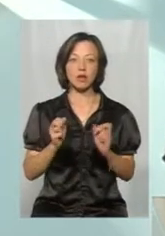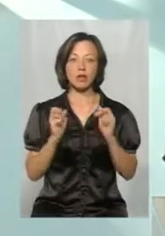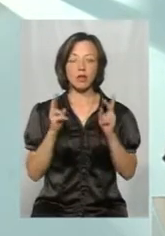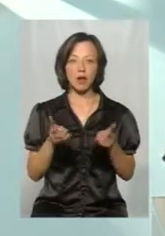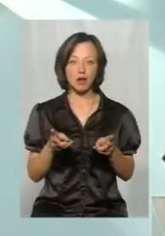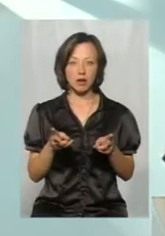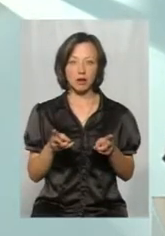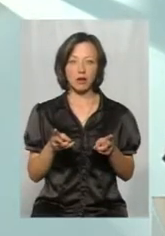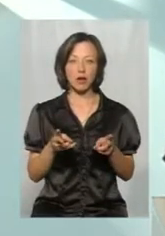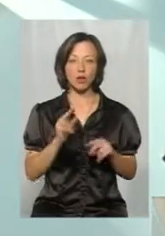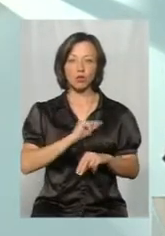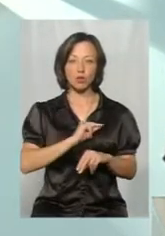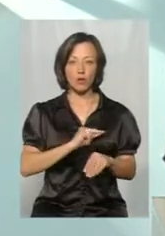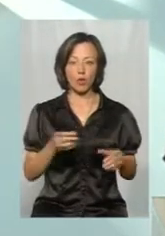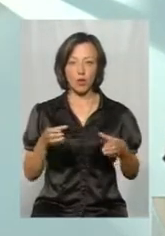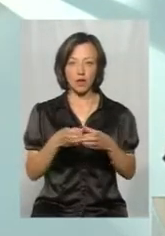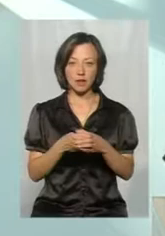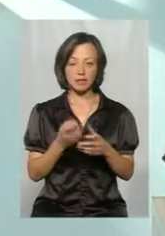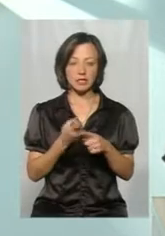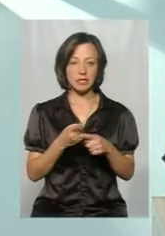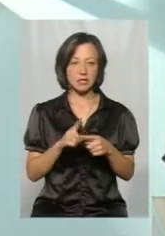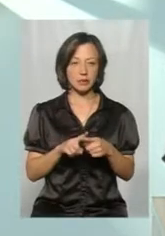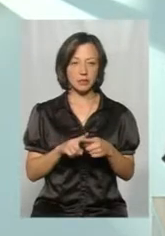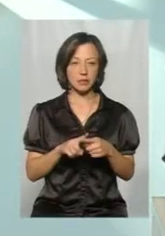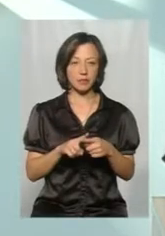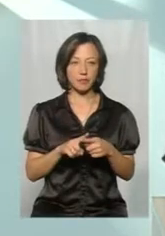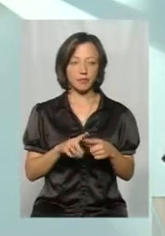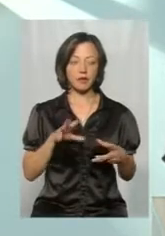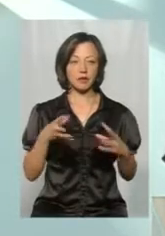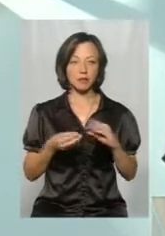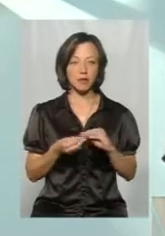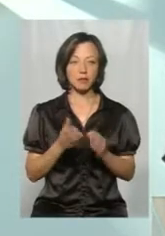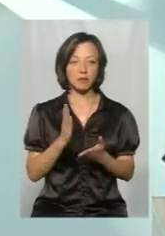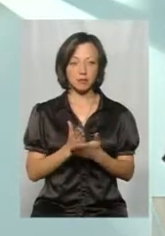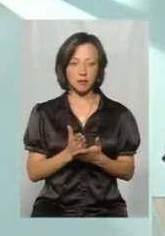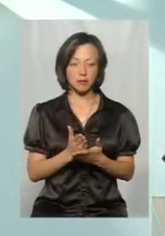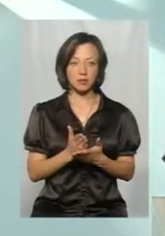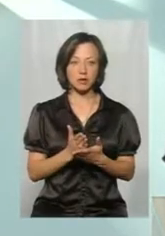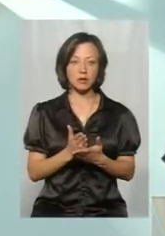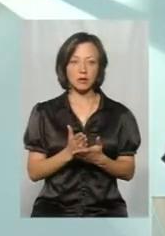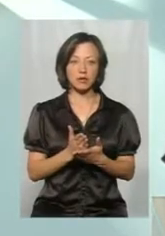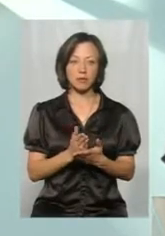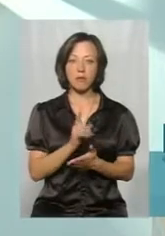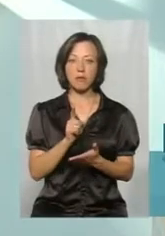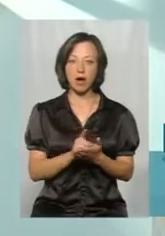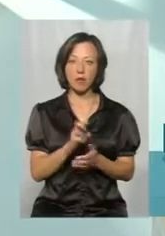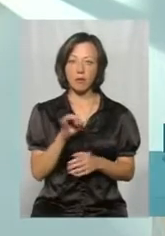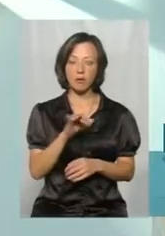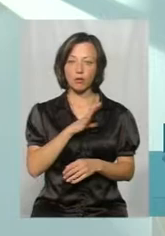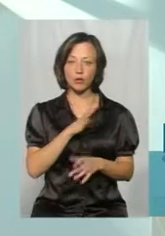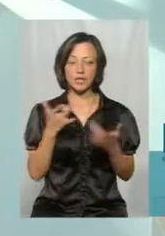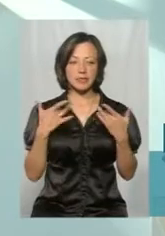трудового колективу, тому що за цим наслідком мало би бути